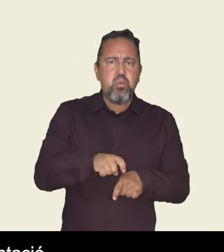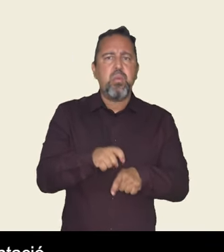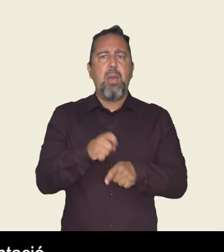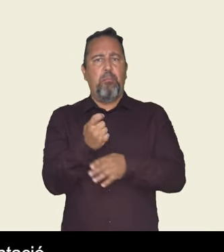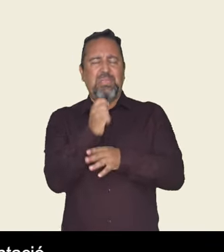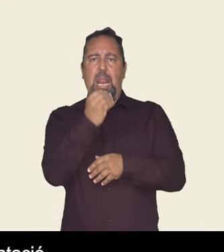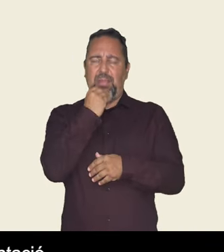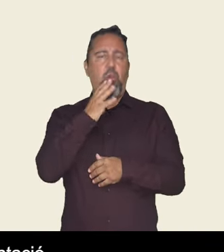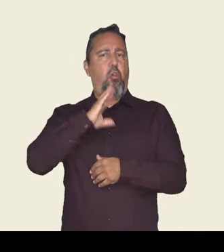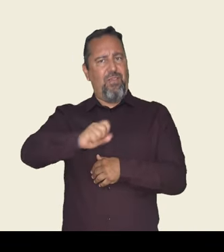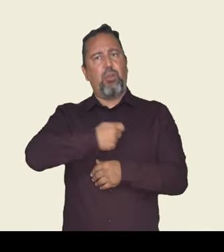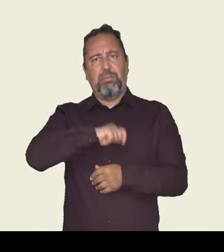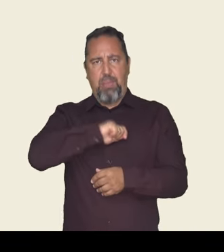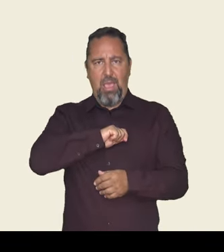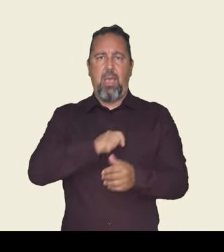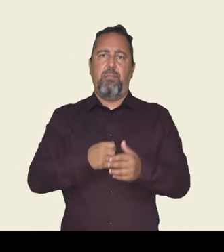d'Agricultura, Pesca i Alimentació. Govern d'Espanya.